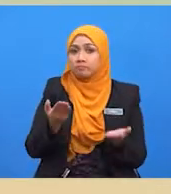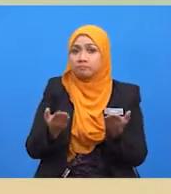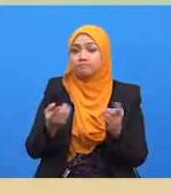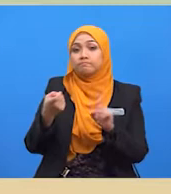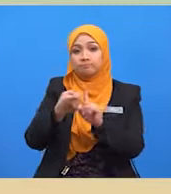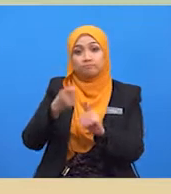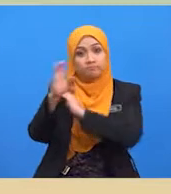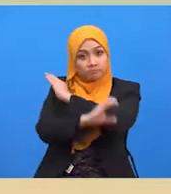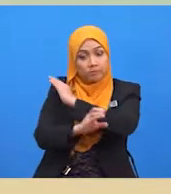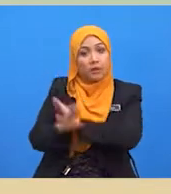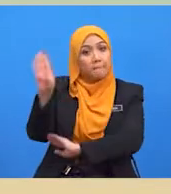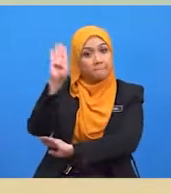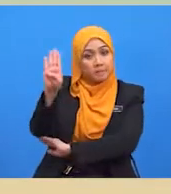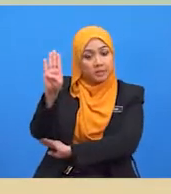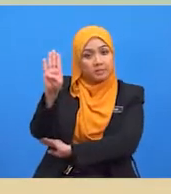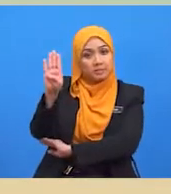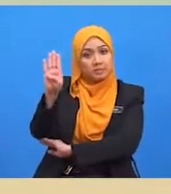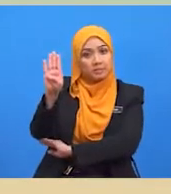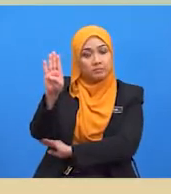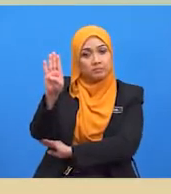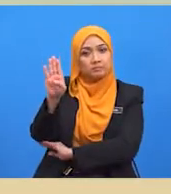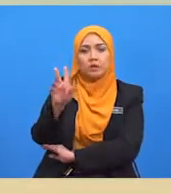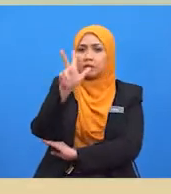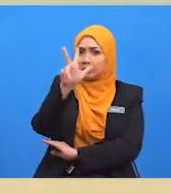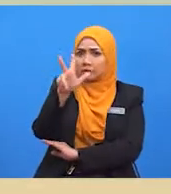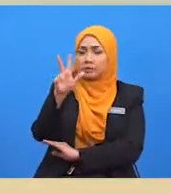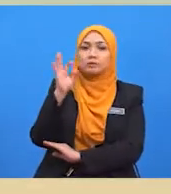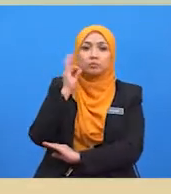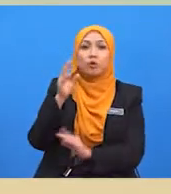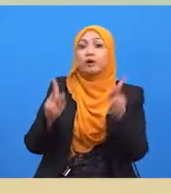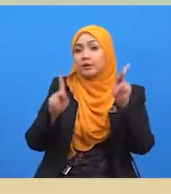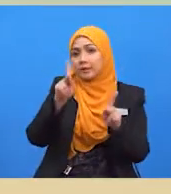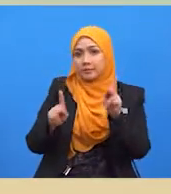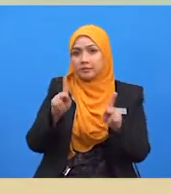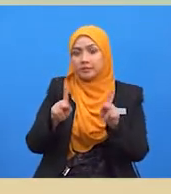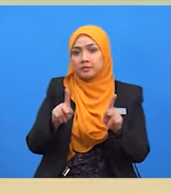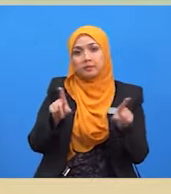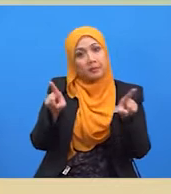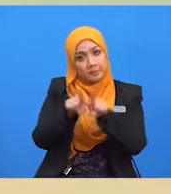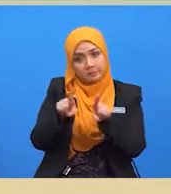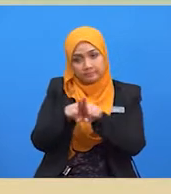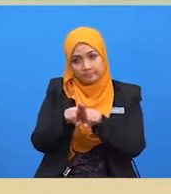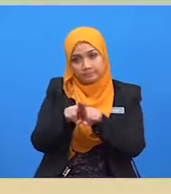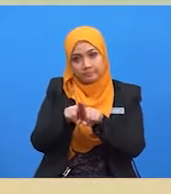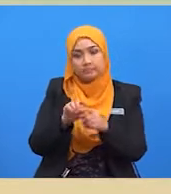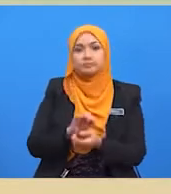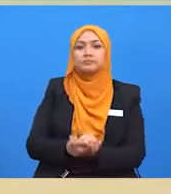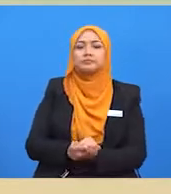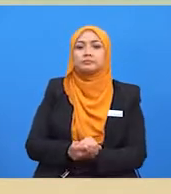negara B mengimport tiga unit kereta, satu unit bagi setiap model.